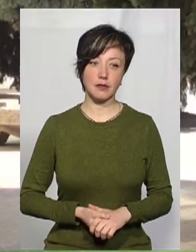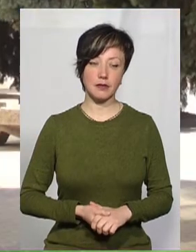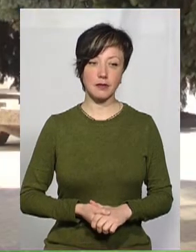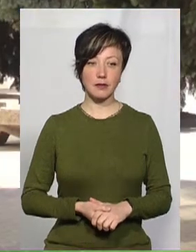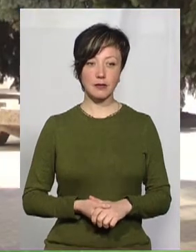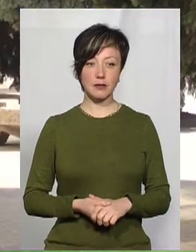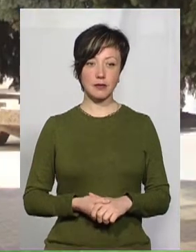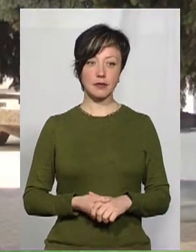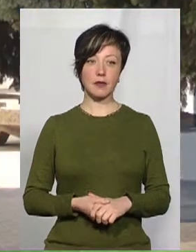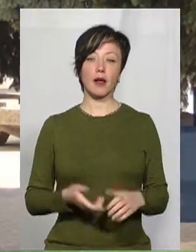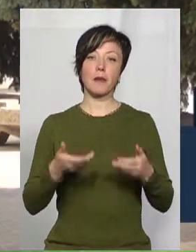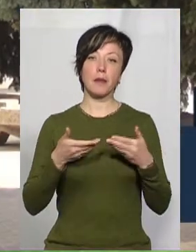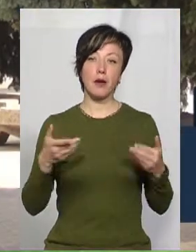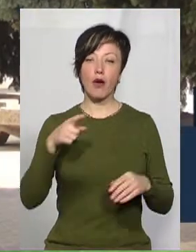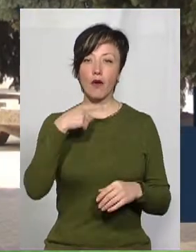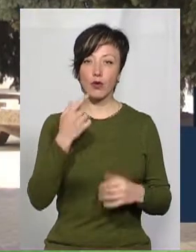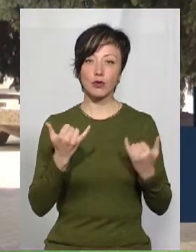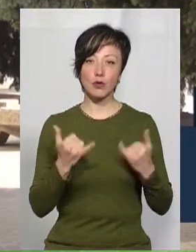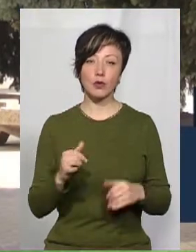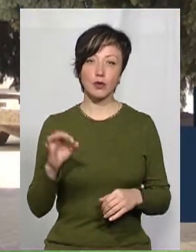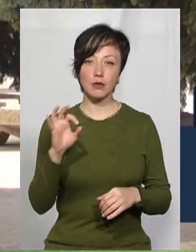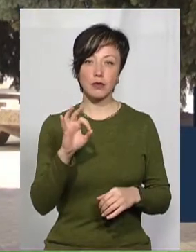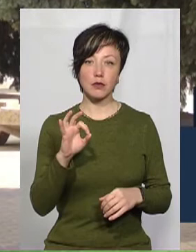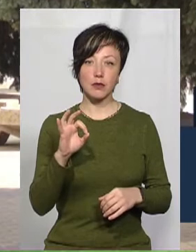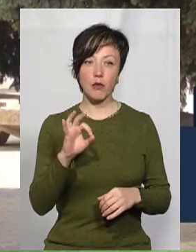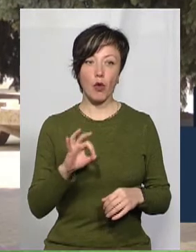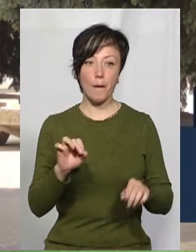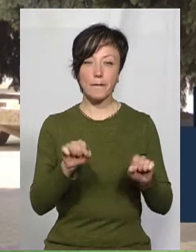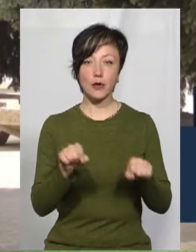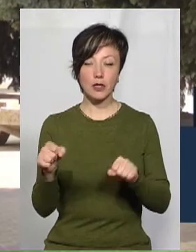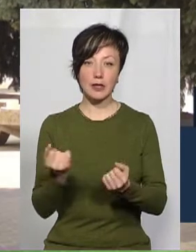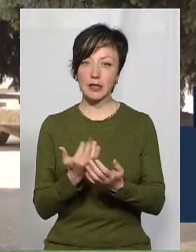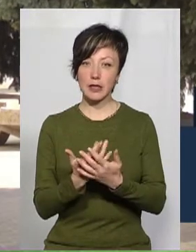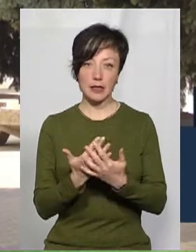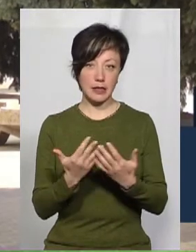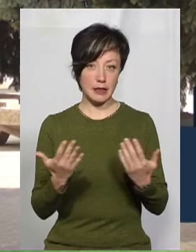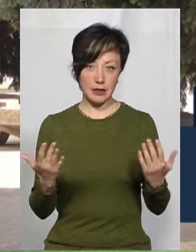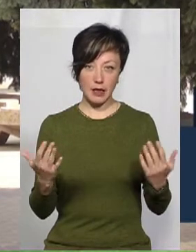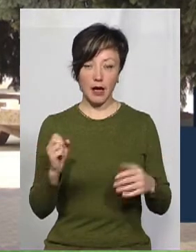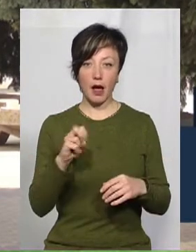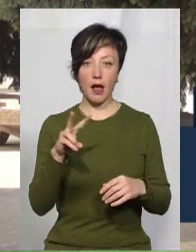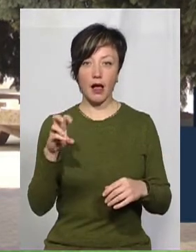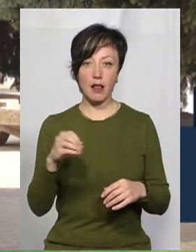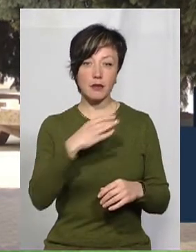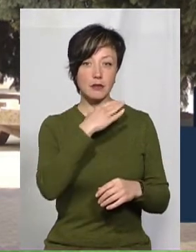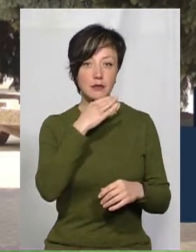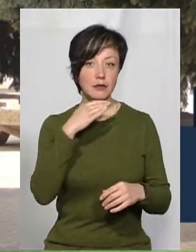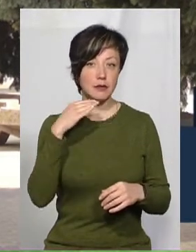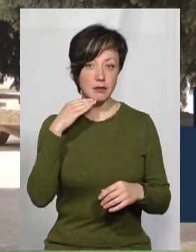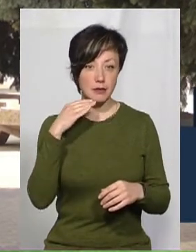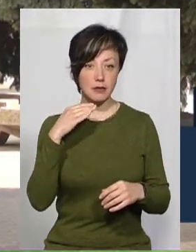Ми ж говоримо сьогодні за можливості різних, абсолютно різних, але великої кількості